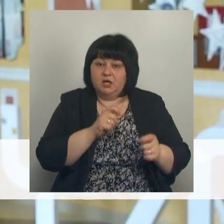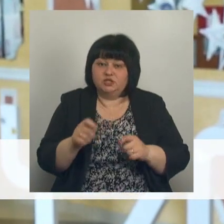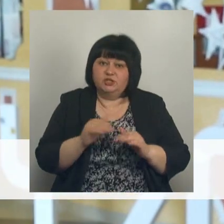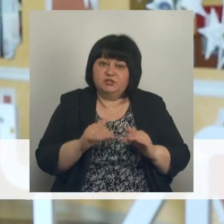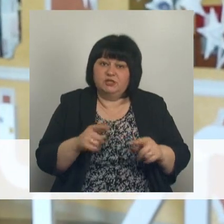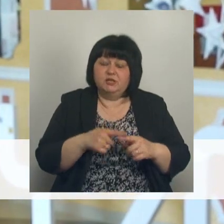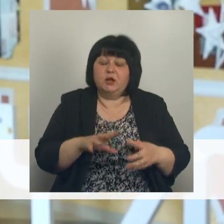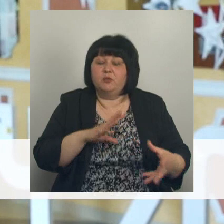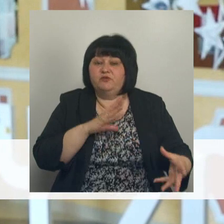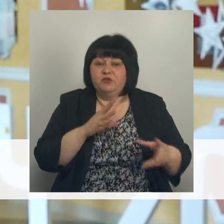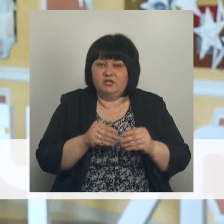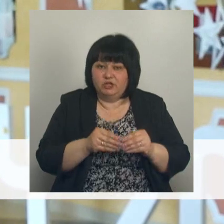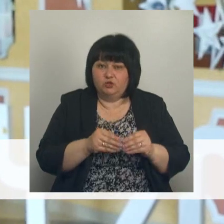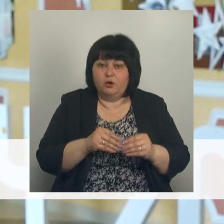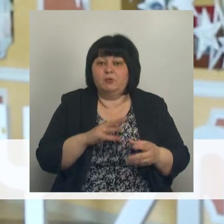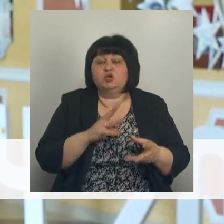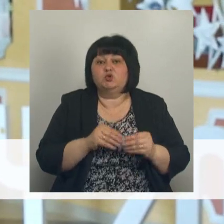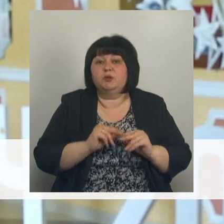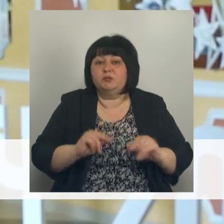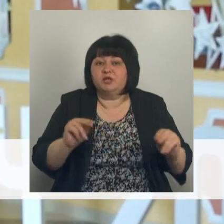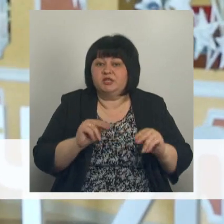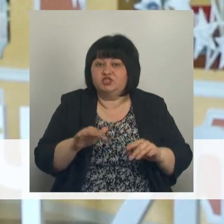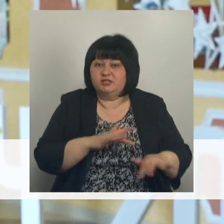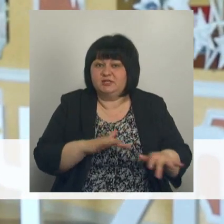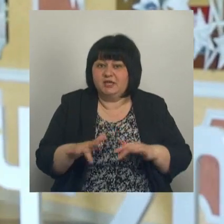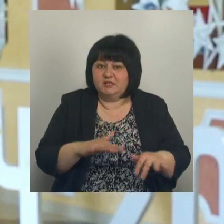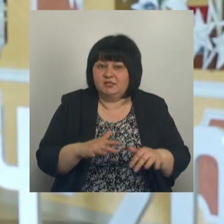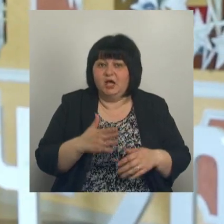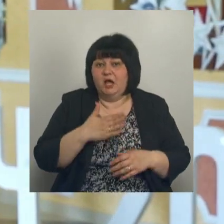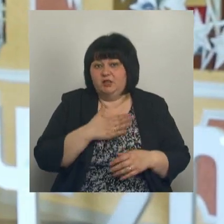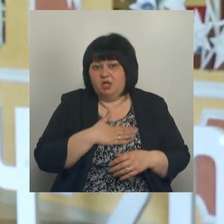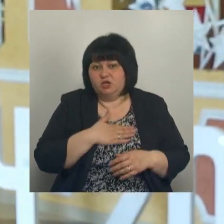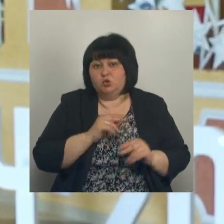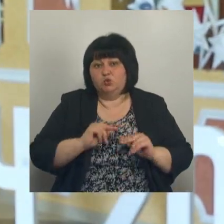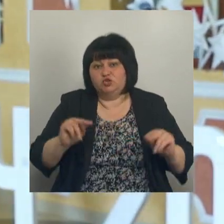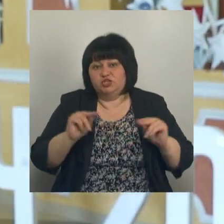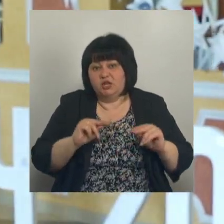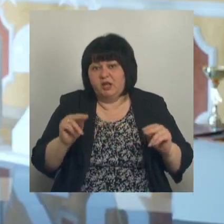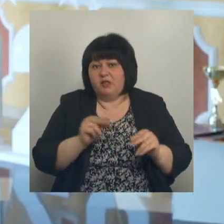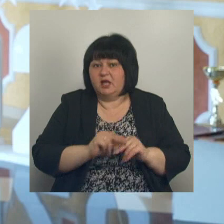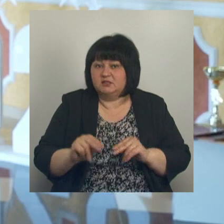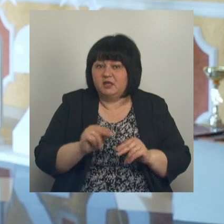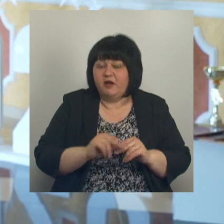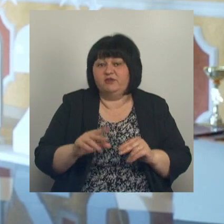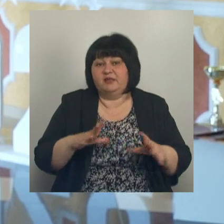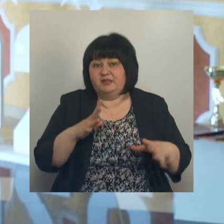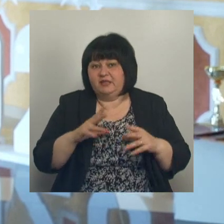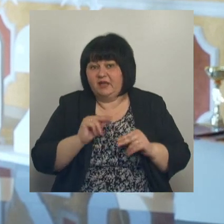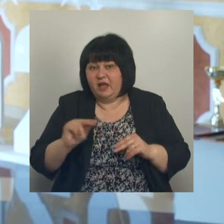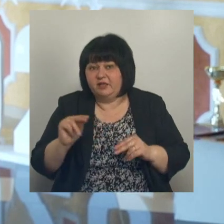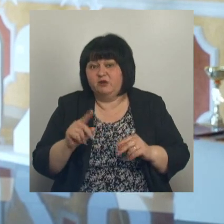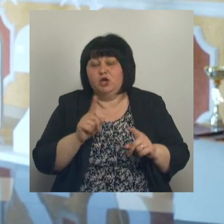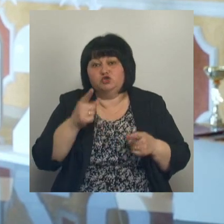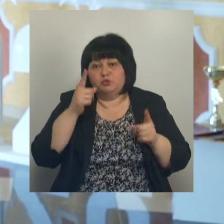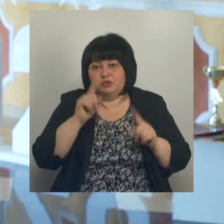подведение итогов, результатов педагогической деятельности. Наших учителей, наставников, тренеров. Чтобы знали мы, что есть такие